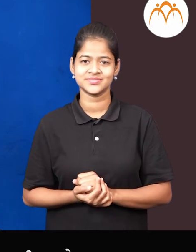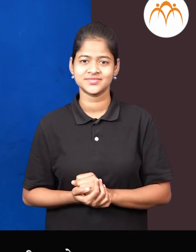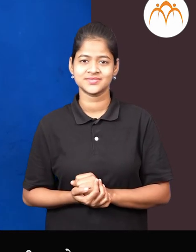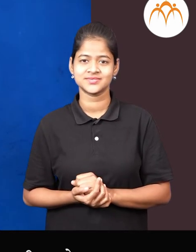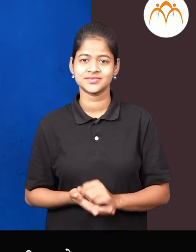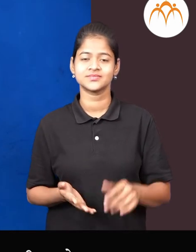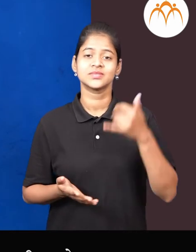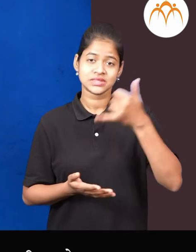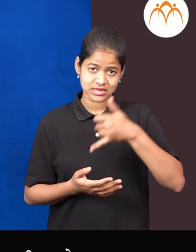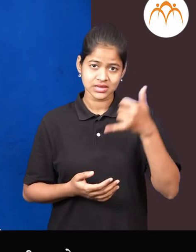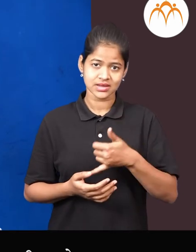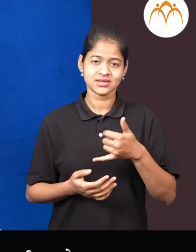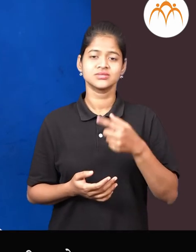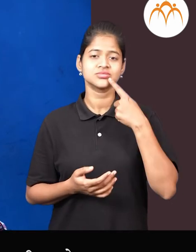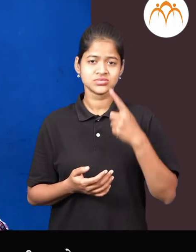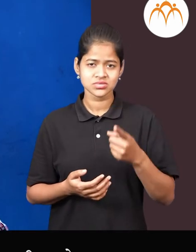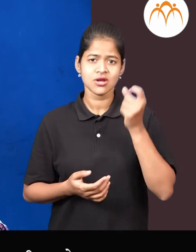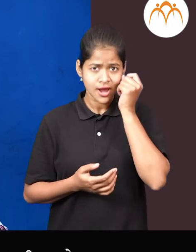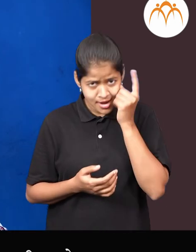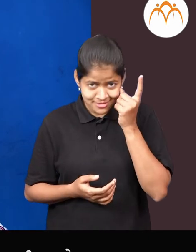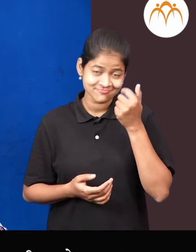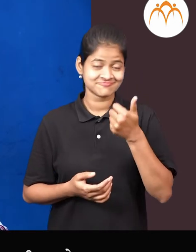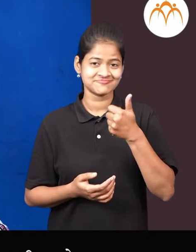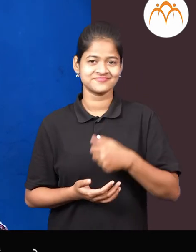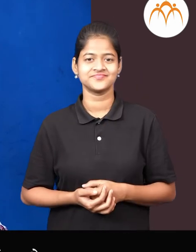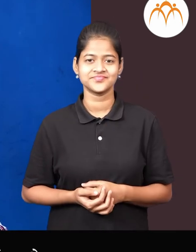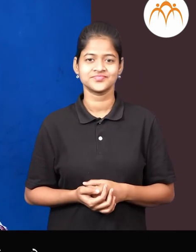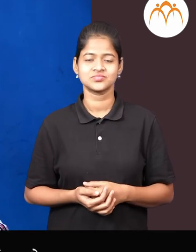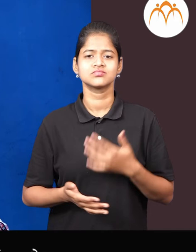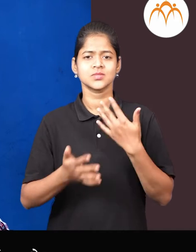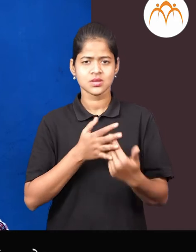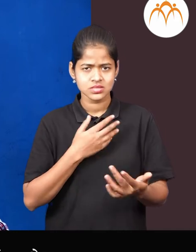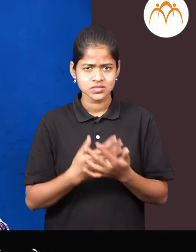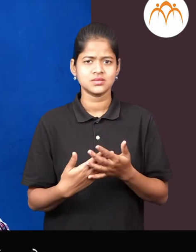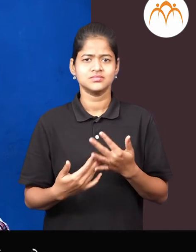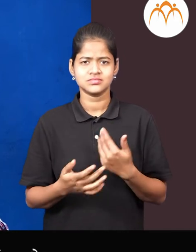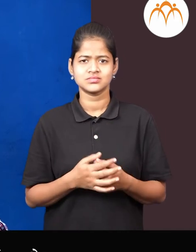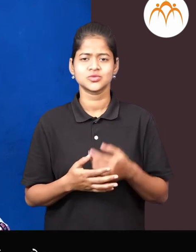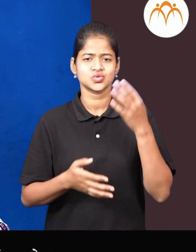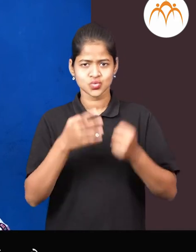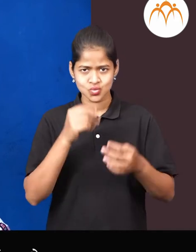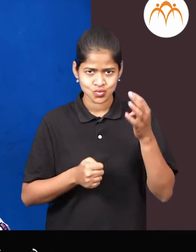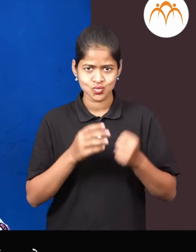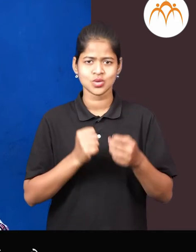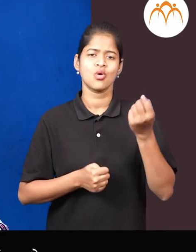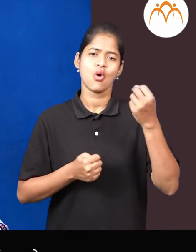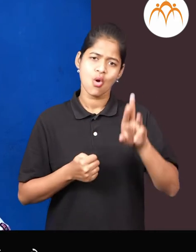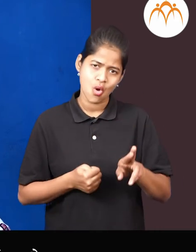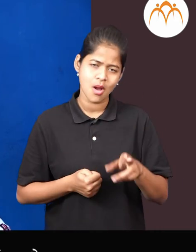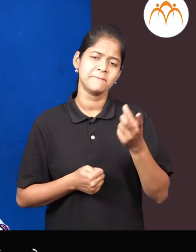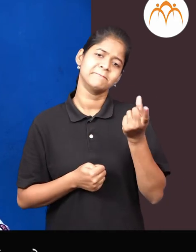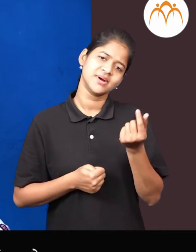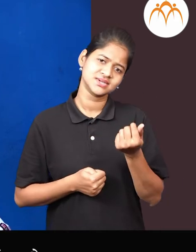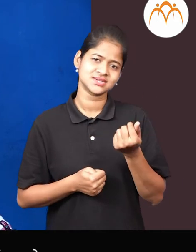डादा अता माला एक गोष्ट समझले कसात ही दुधात कि ये